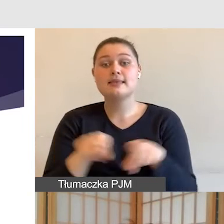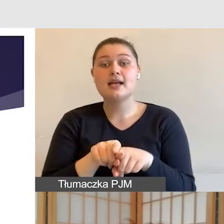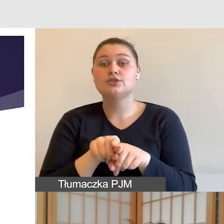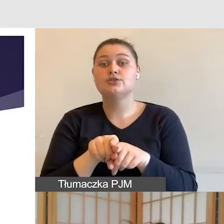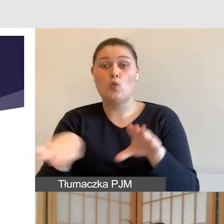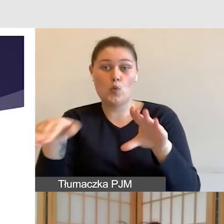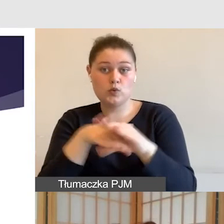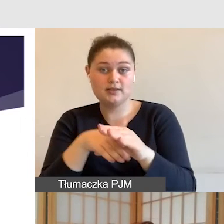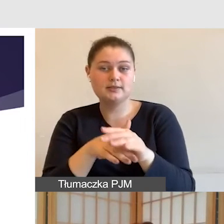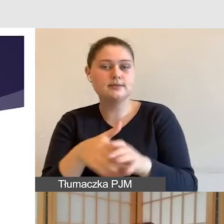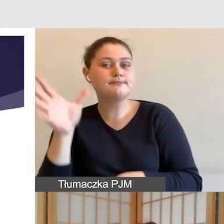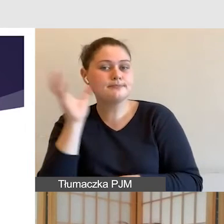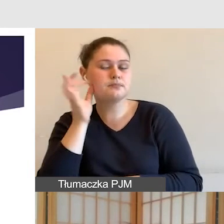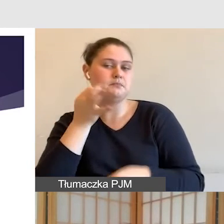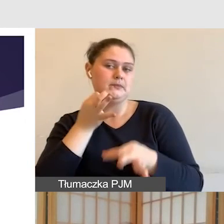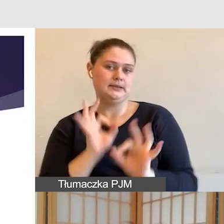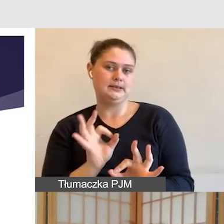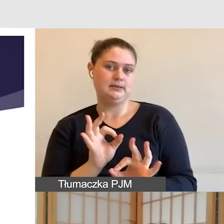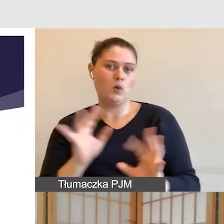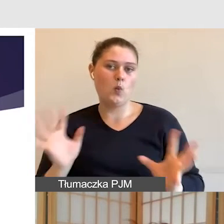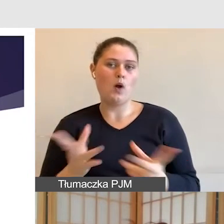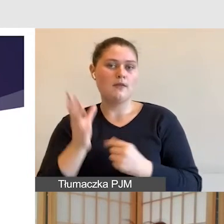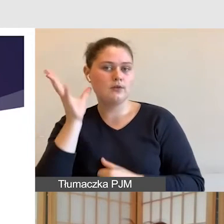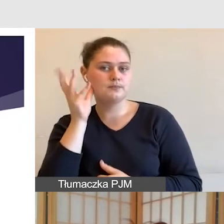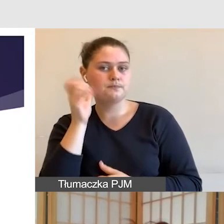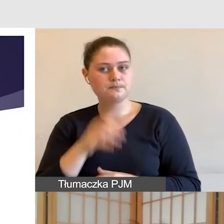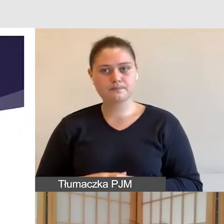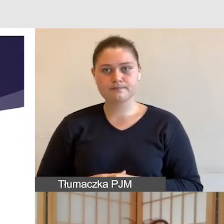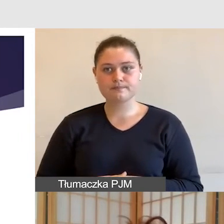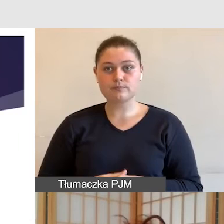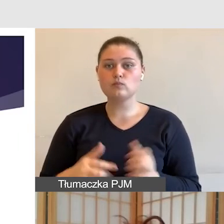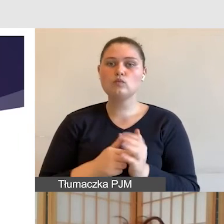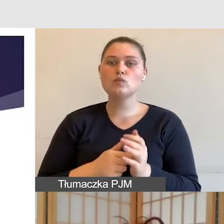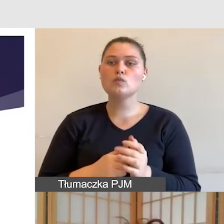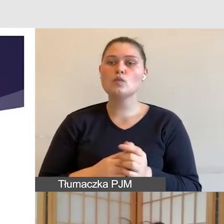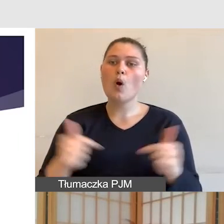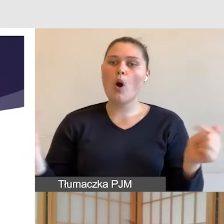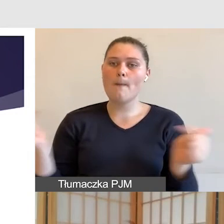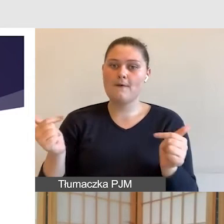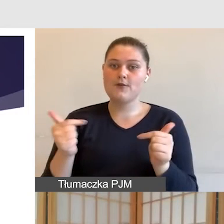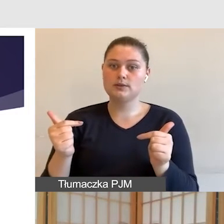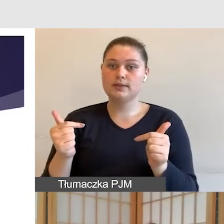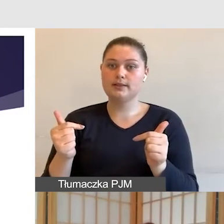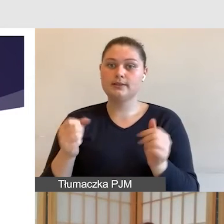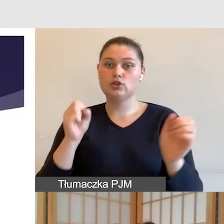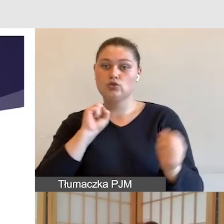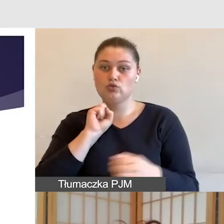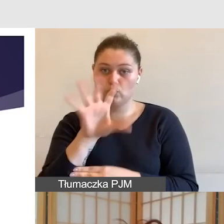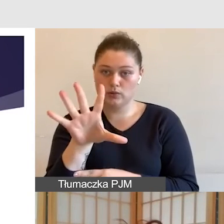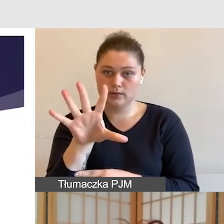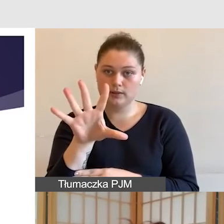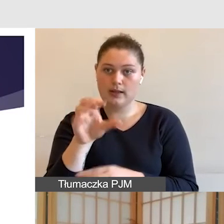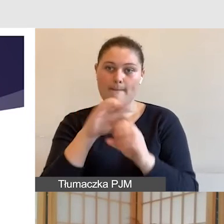kolejnym punkcie widzimy tutaj obowiązek sprawdzenia jakości rzutnika multimedialnego. Proszę Państwa, te